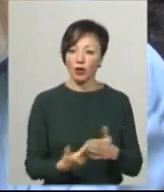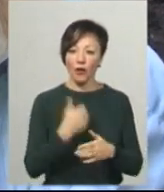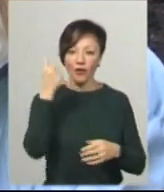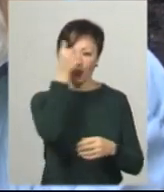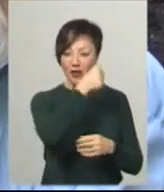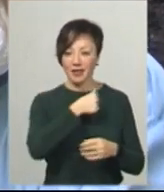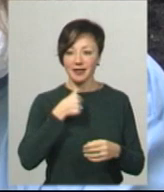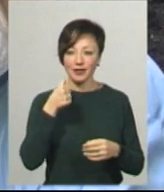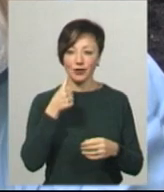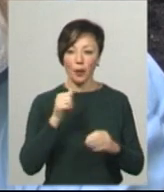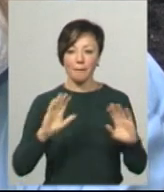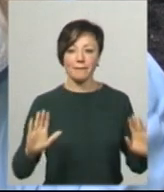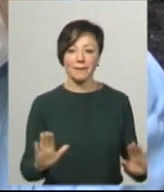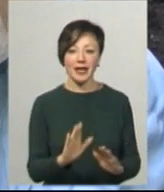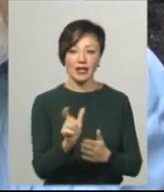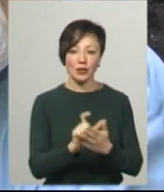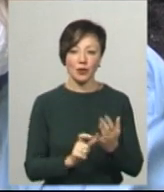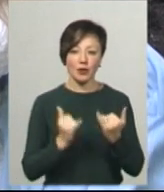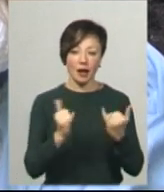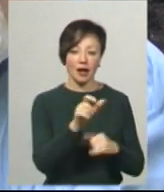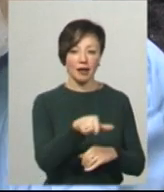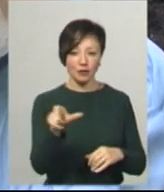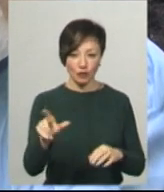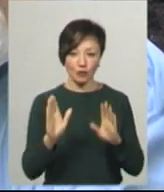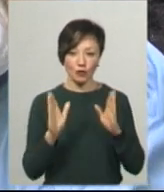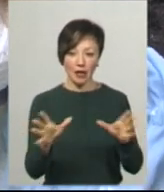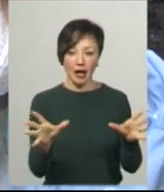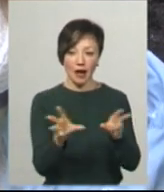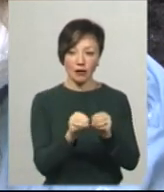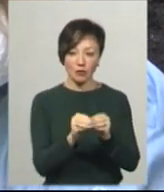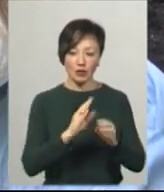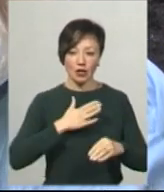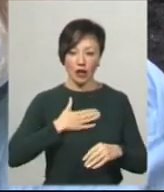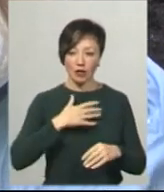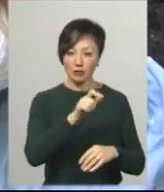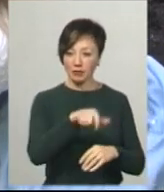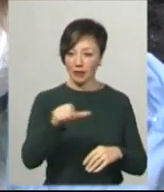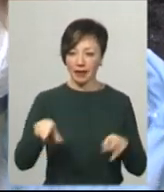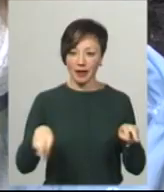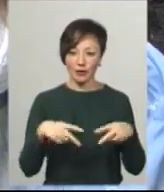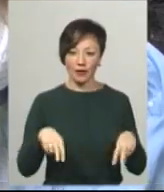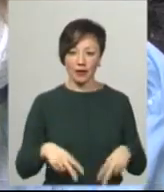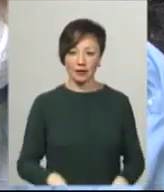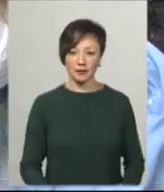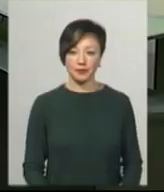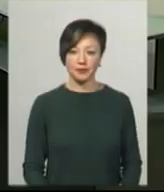пісню для глядачів, і вони, відповідно, будуть разом із нашими глядачами танцювати.